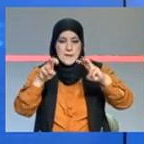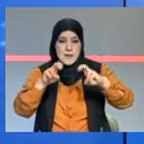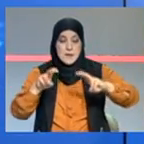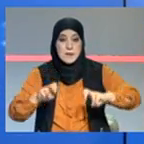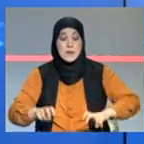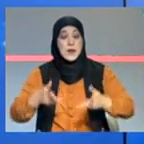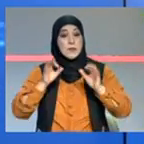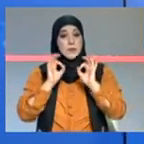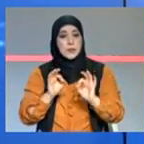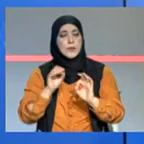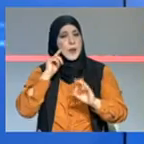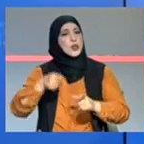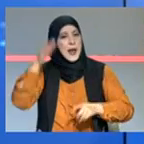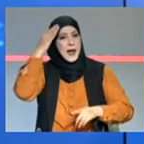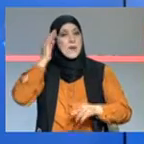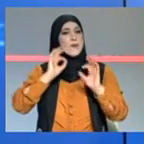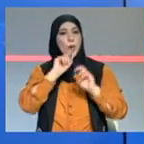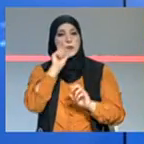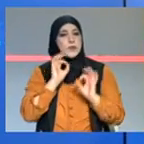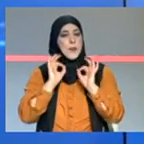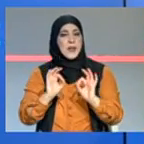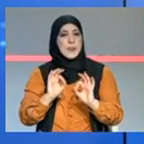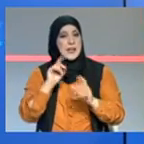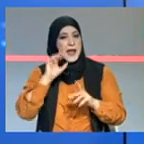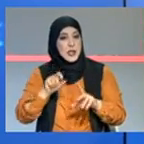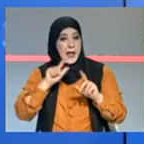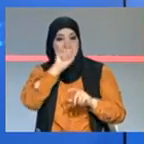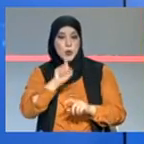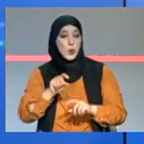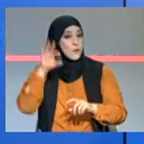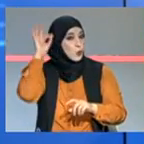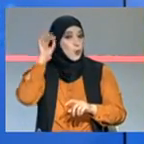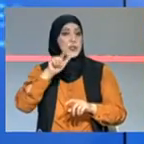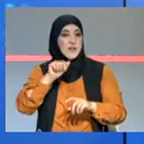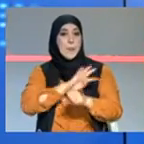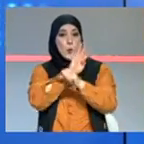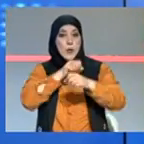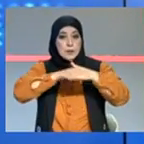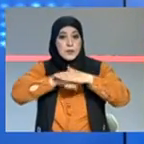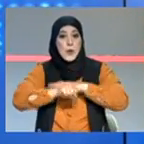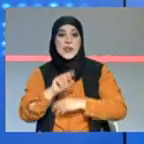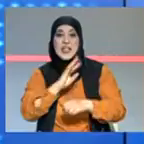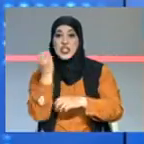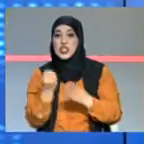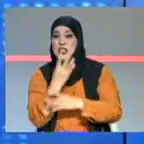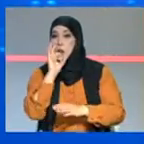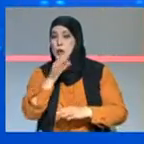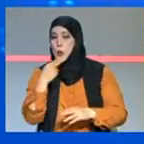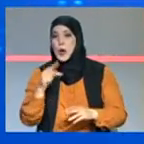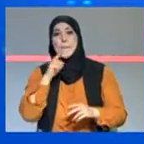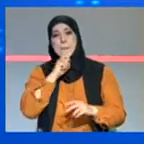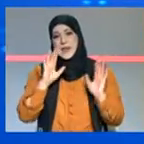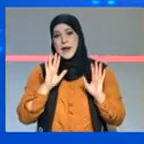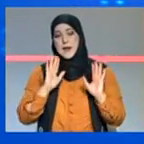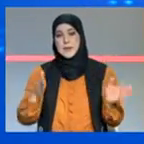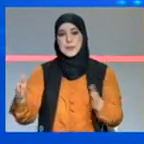تكون بشرط هي جنوم كله لكن يمشيوا للأماكن اللي صاروا فيها تغييرات باش نثبتوا كان جاتنا ولا ما جاتناش طيب دكتور